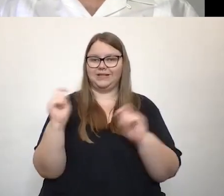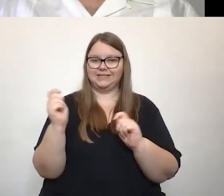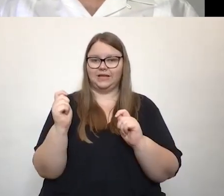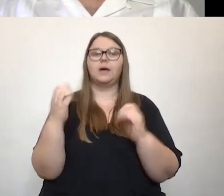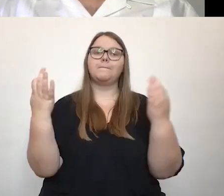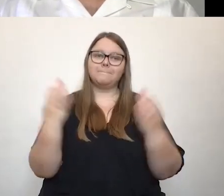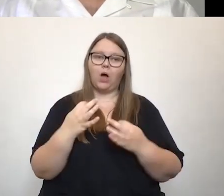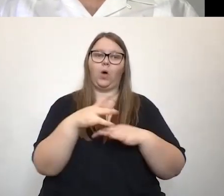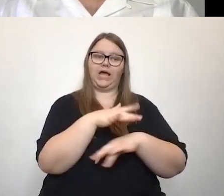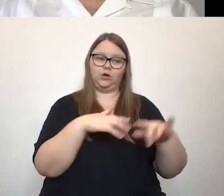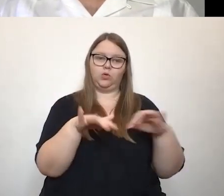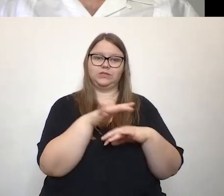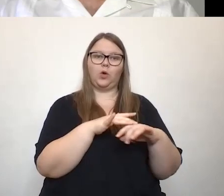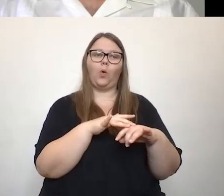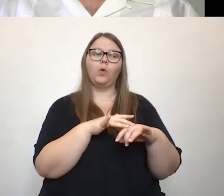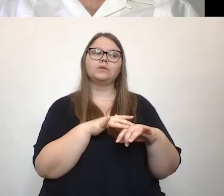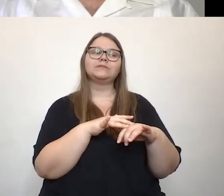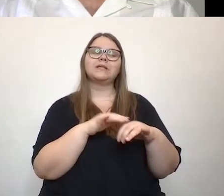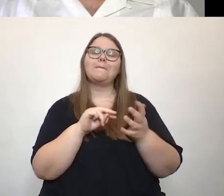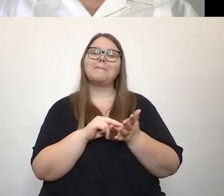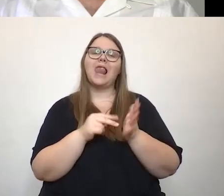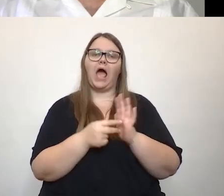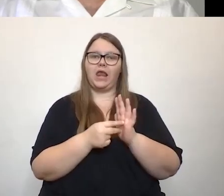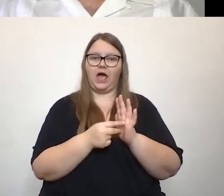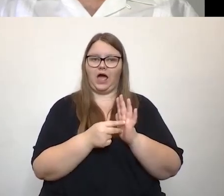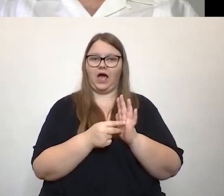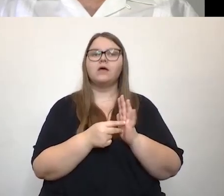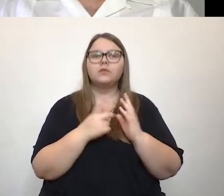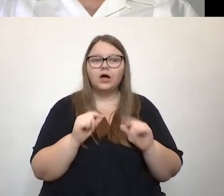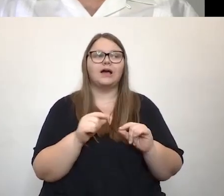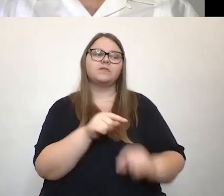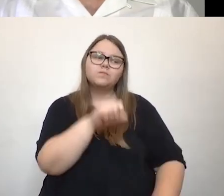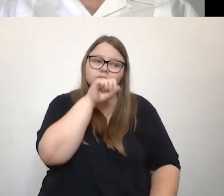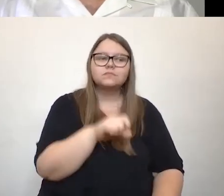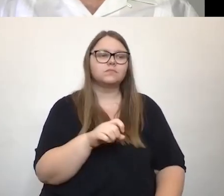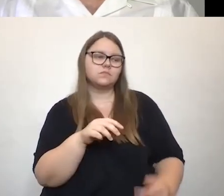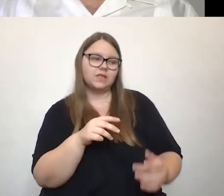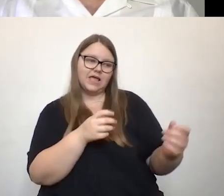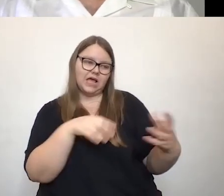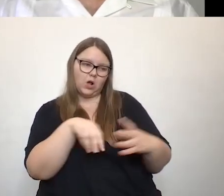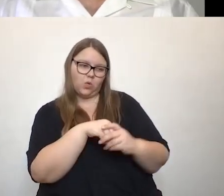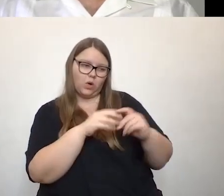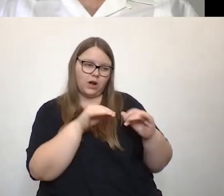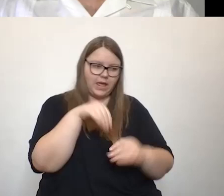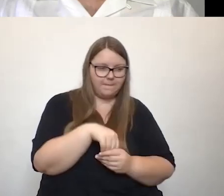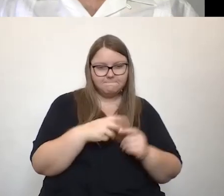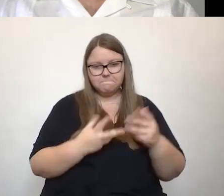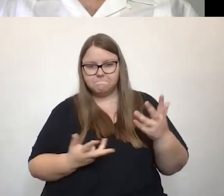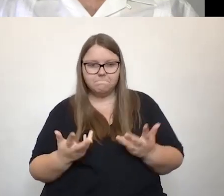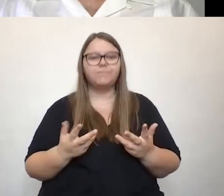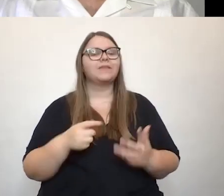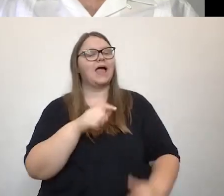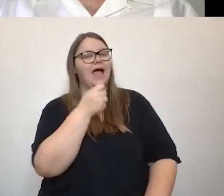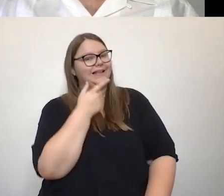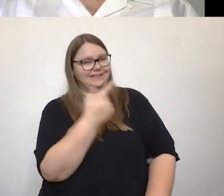inklusionsaffine Planerinnen in dem Bereich und inklusionsaffin, Andreas, du hast das eben ausgeführt, ich habe bei